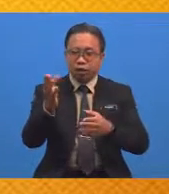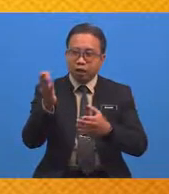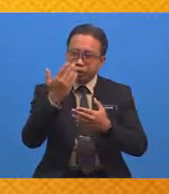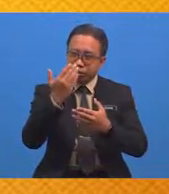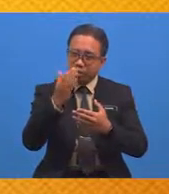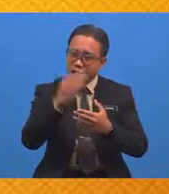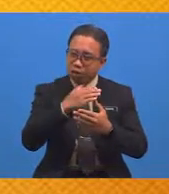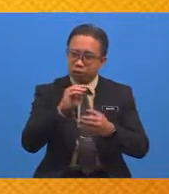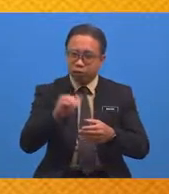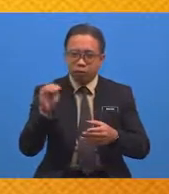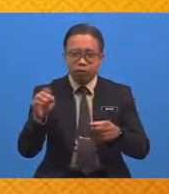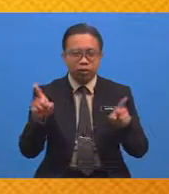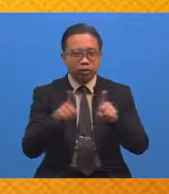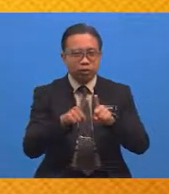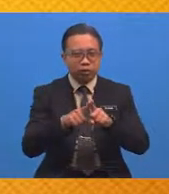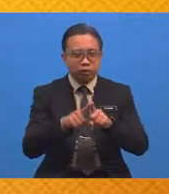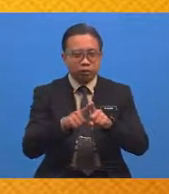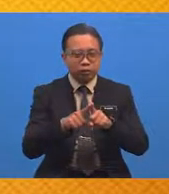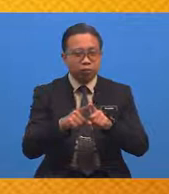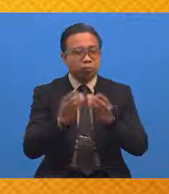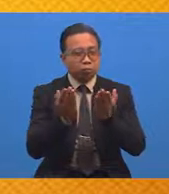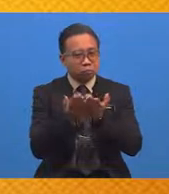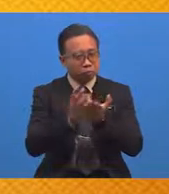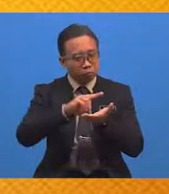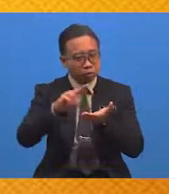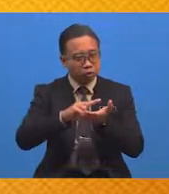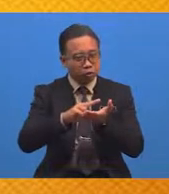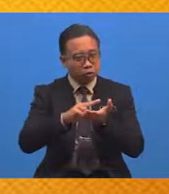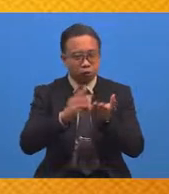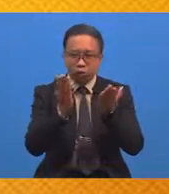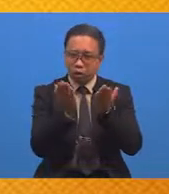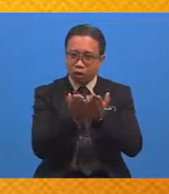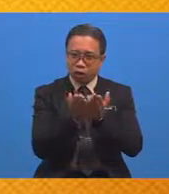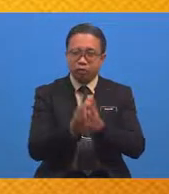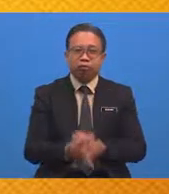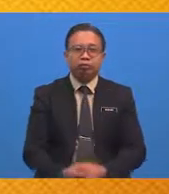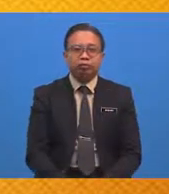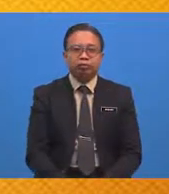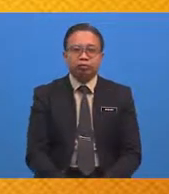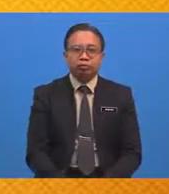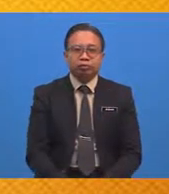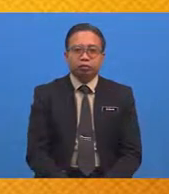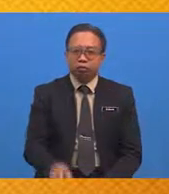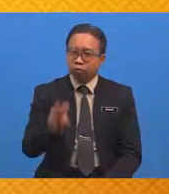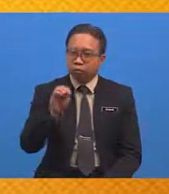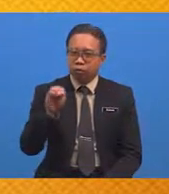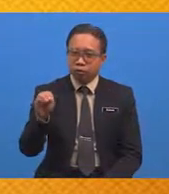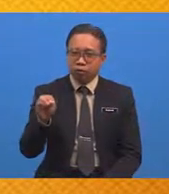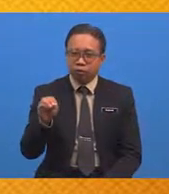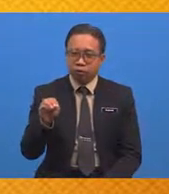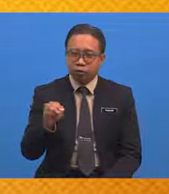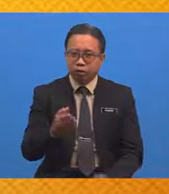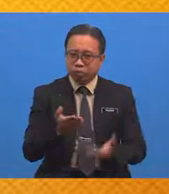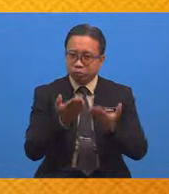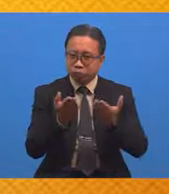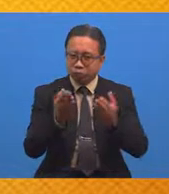-murid untuk bersama menadah tangan membaca doa Murid-murid, sila beri